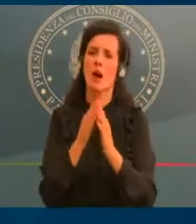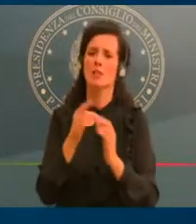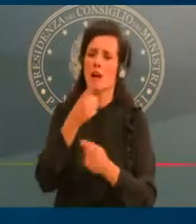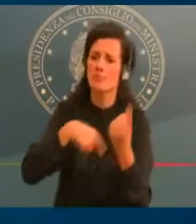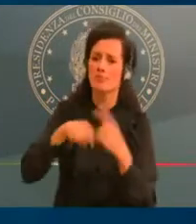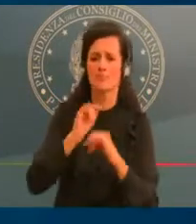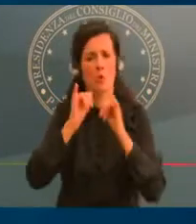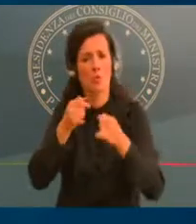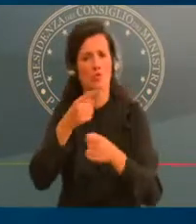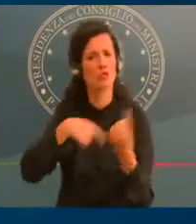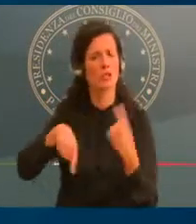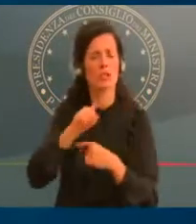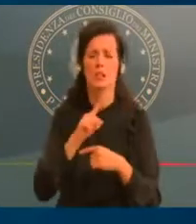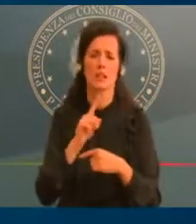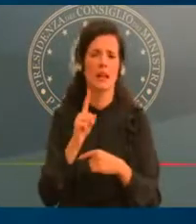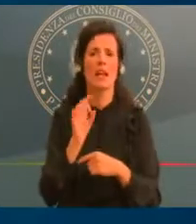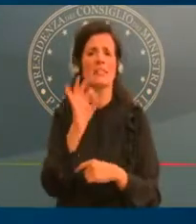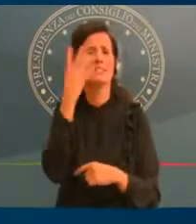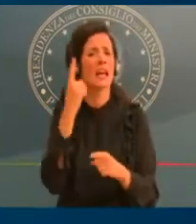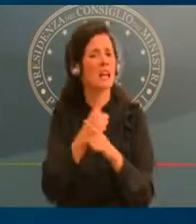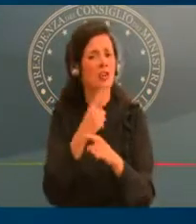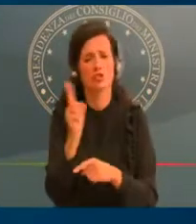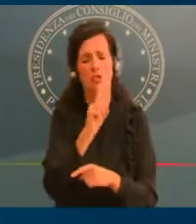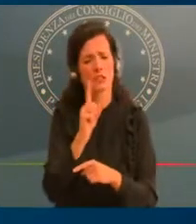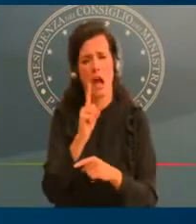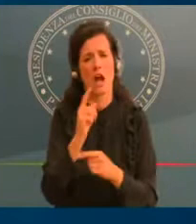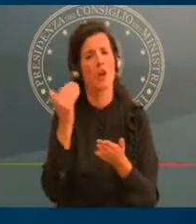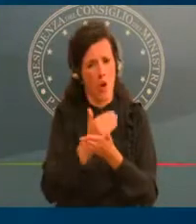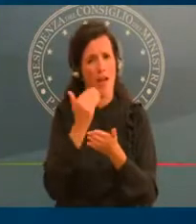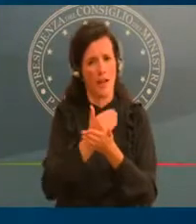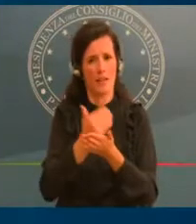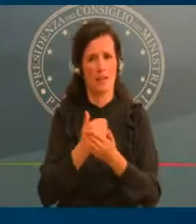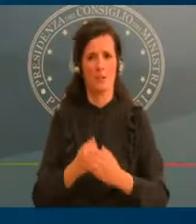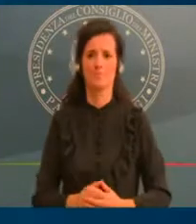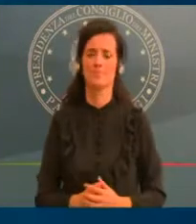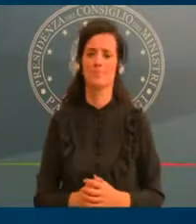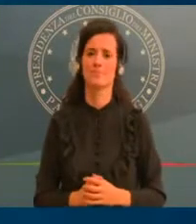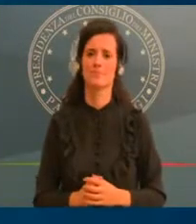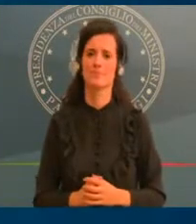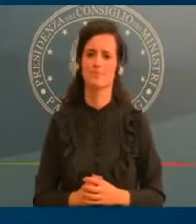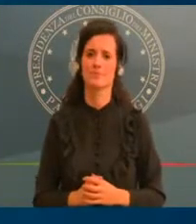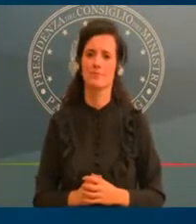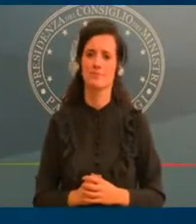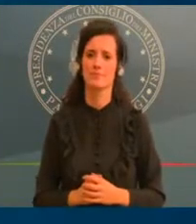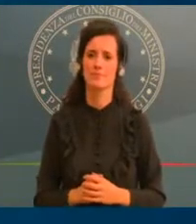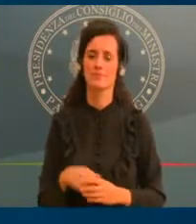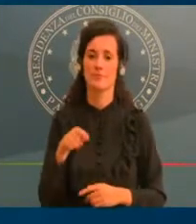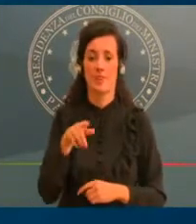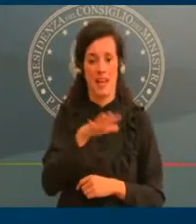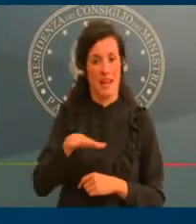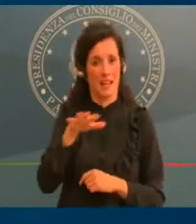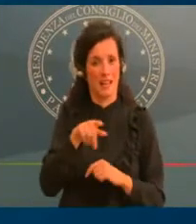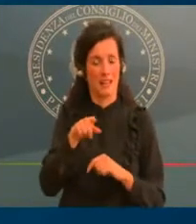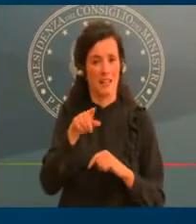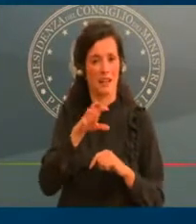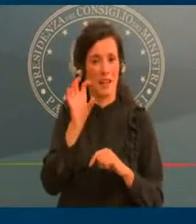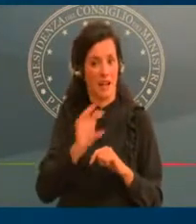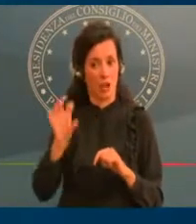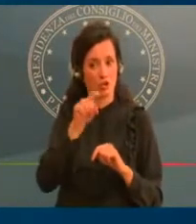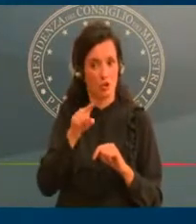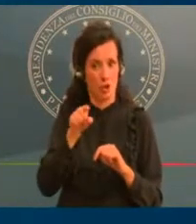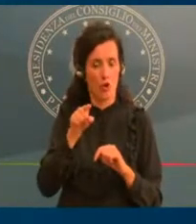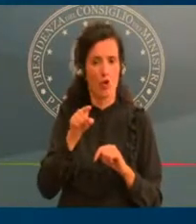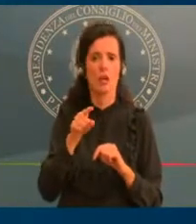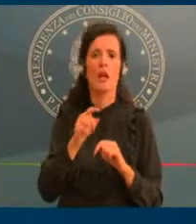regioni chiudiamo anche bar e ristoranti, sette giorni su sette, che possono però operare per l'asporto fino alle ore 22,